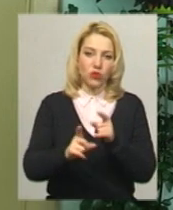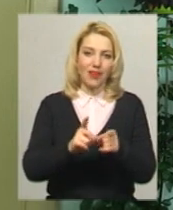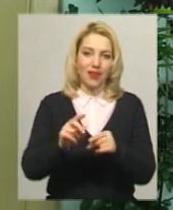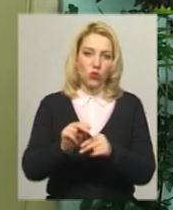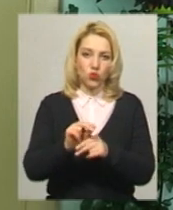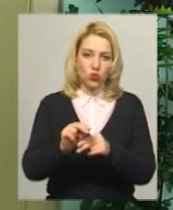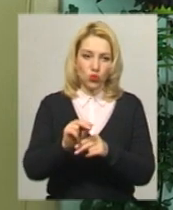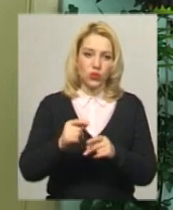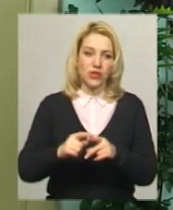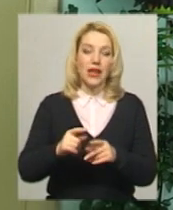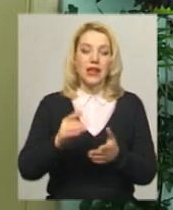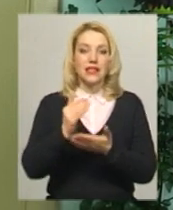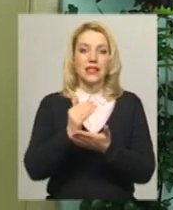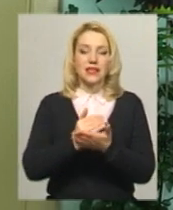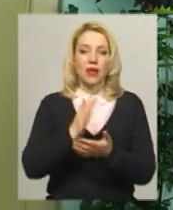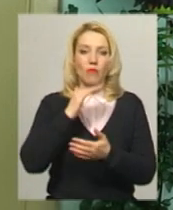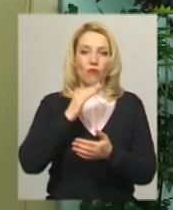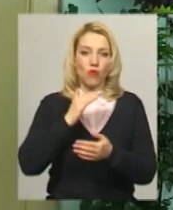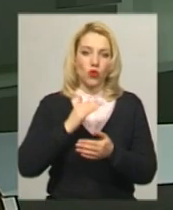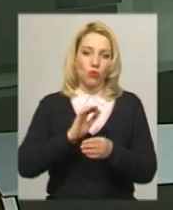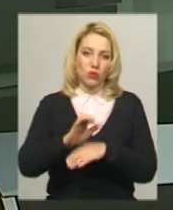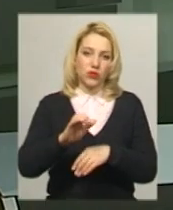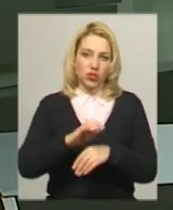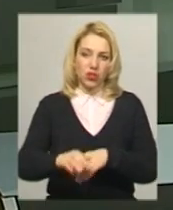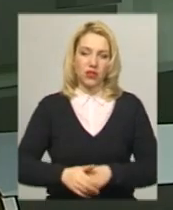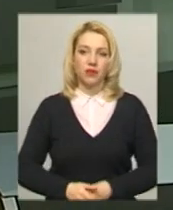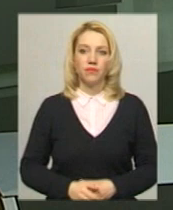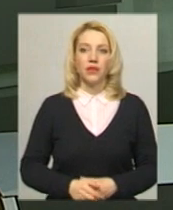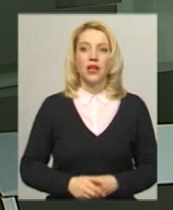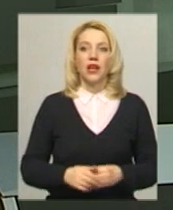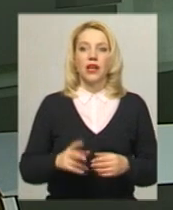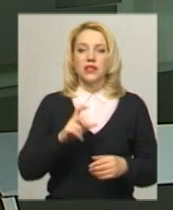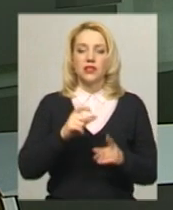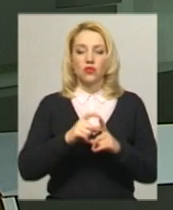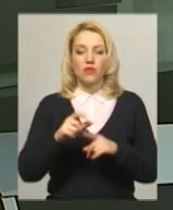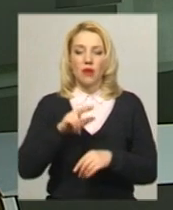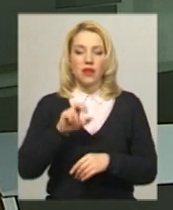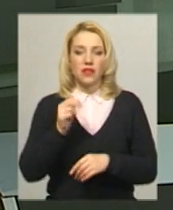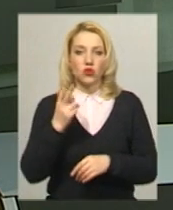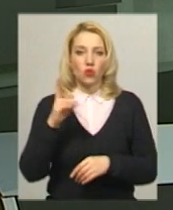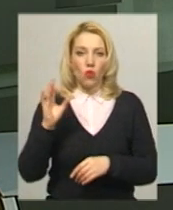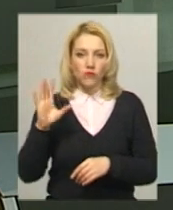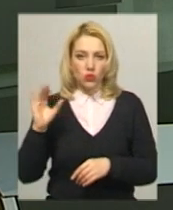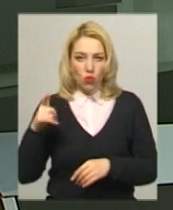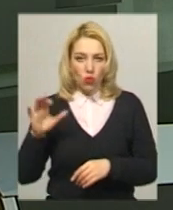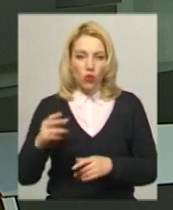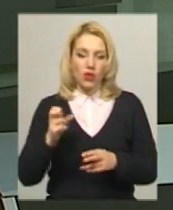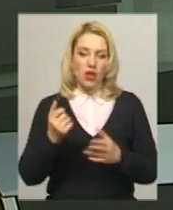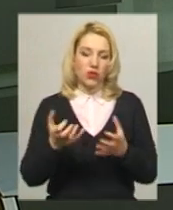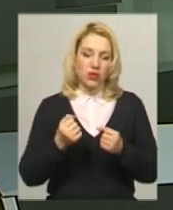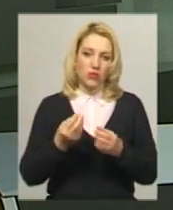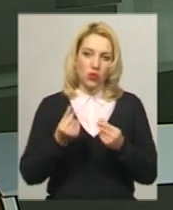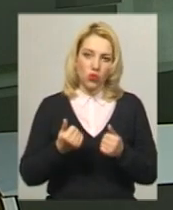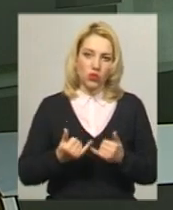систем централізованого водопостачання. За словами Сергія Дашковського, для отримання коштів на будівництво чи